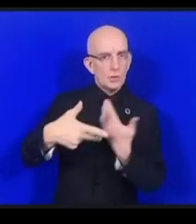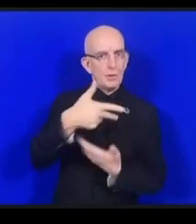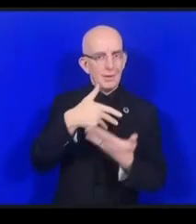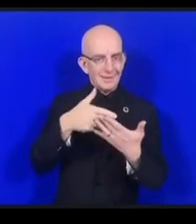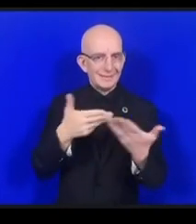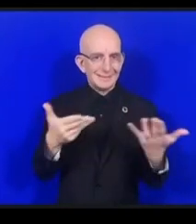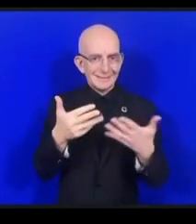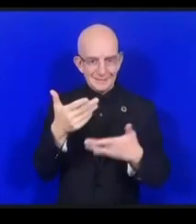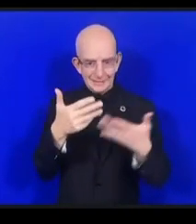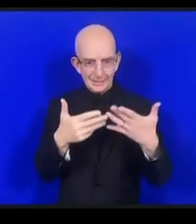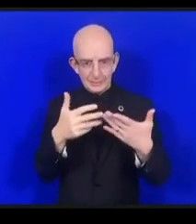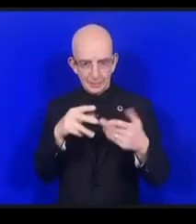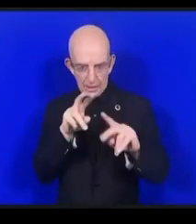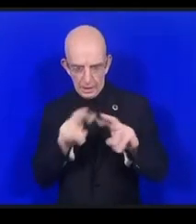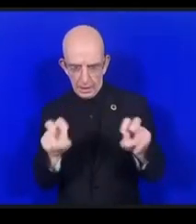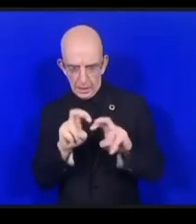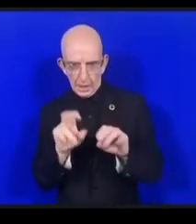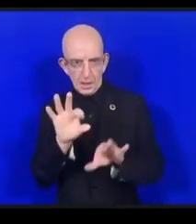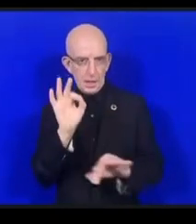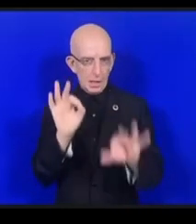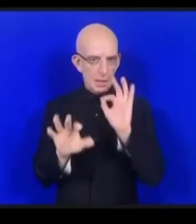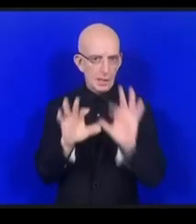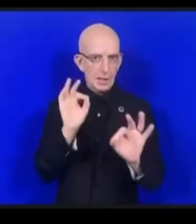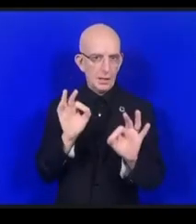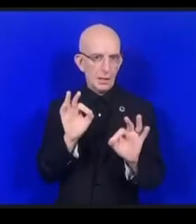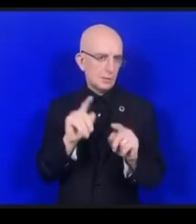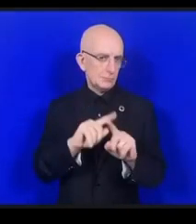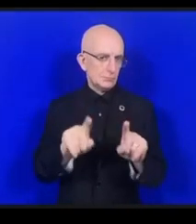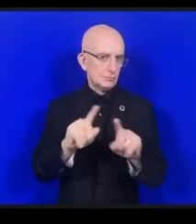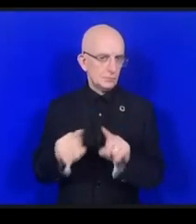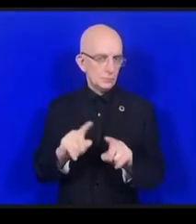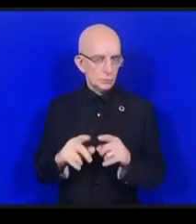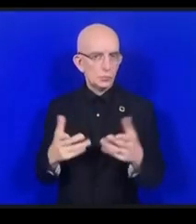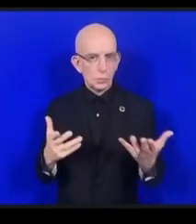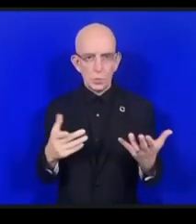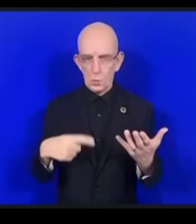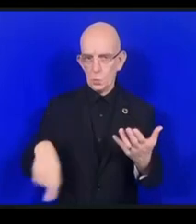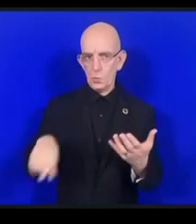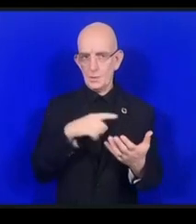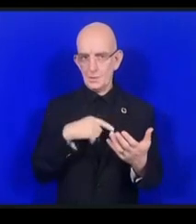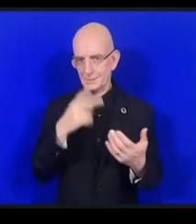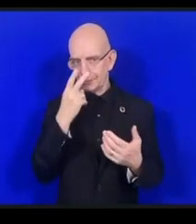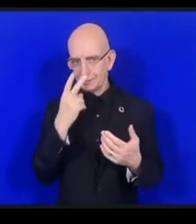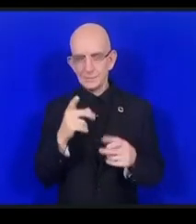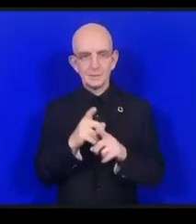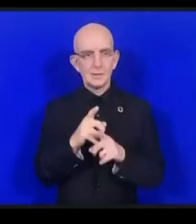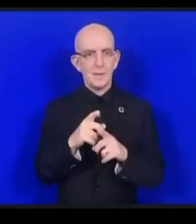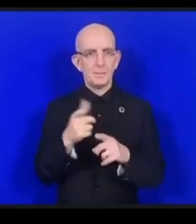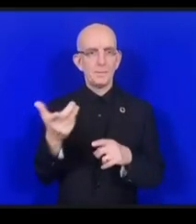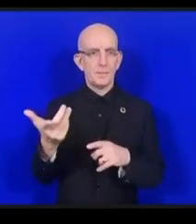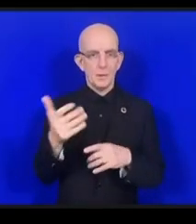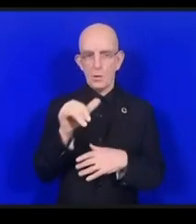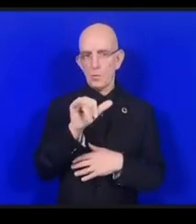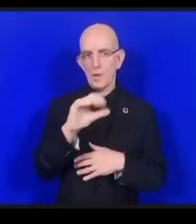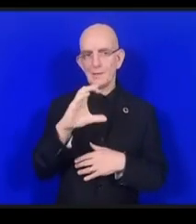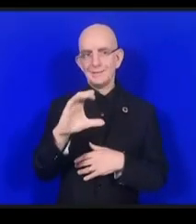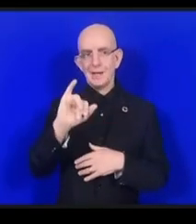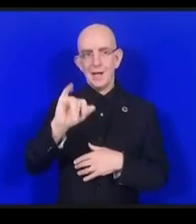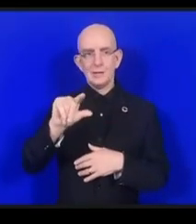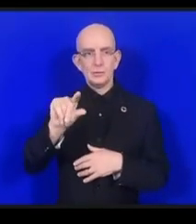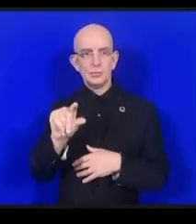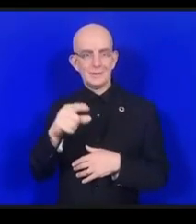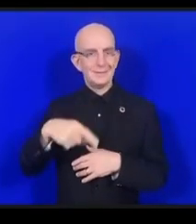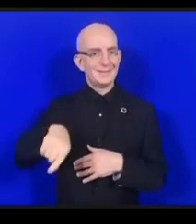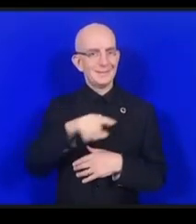exploiter leurs données personnelles donc à la coalition de la jeunesse sur la valeur de l'Internet